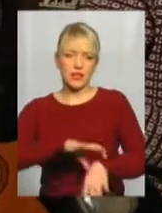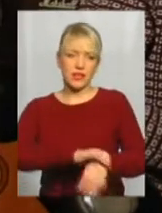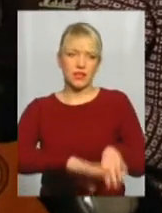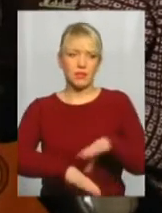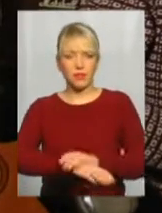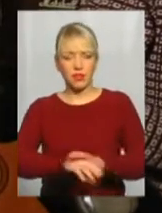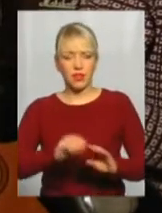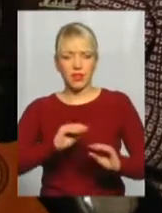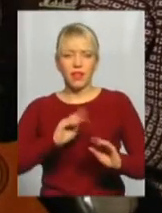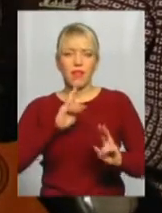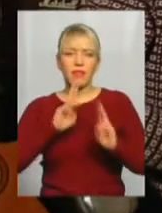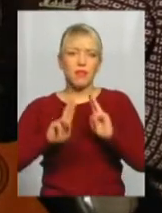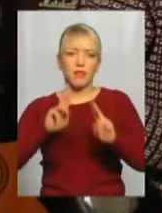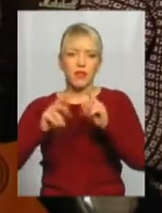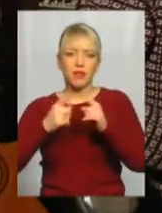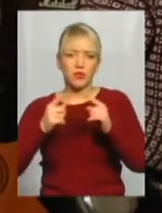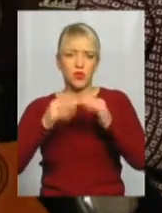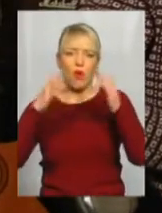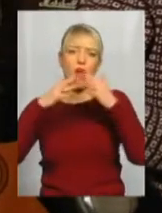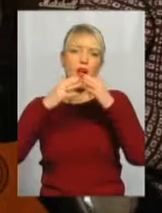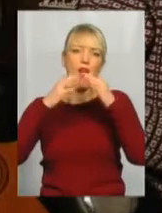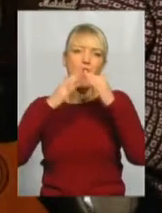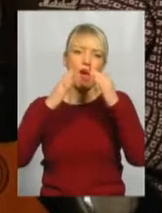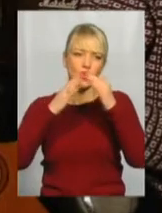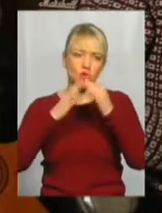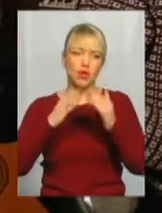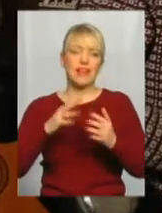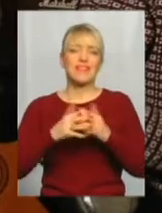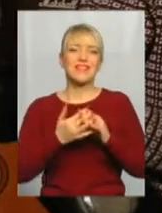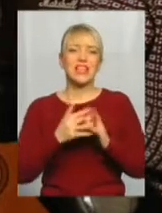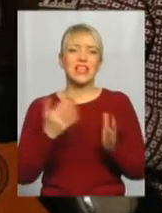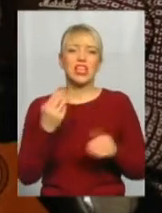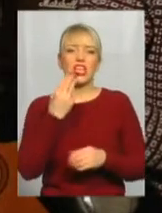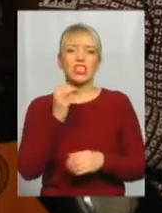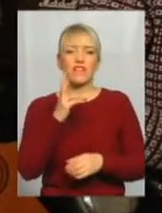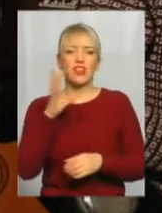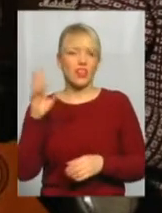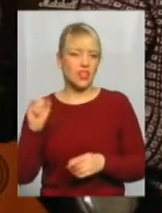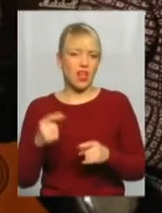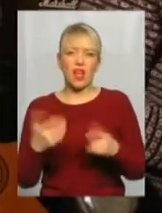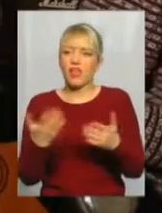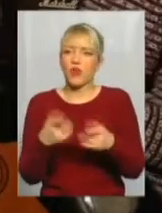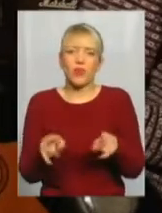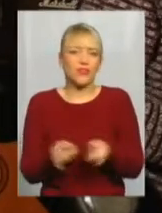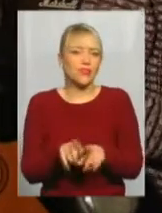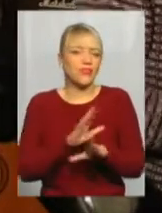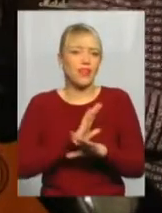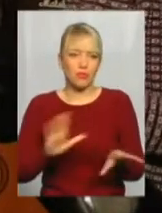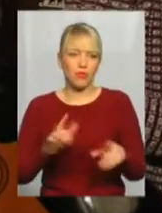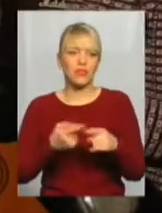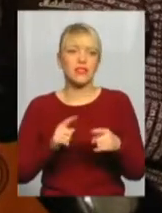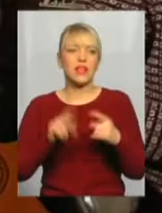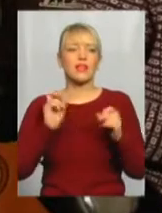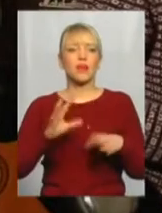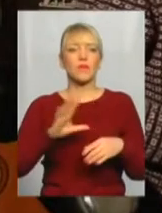хату в селі Шевченково, якої не було насправді. це вже була така, як